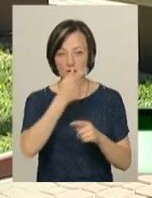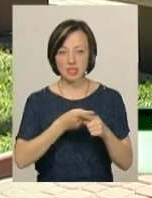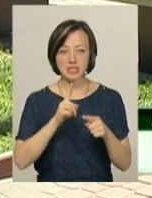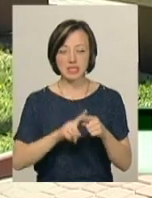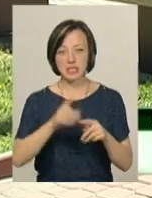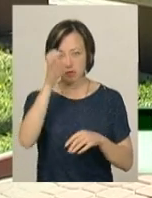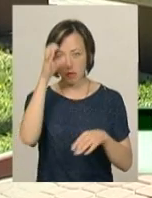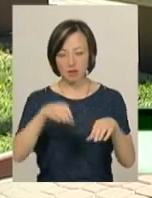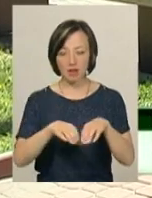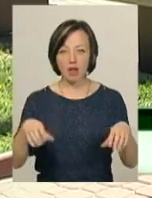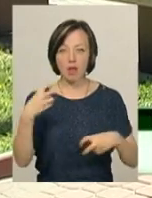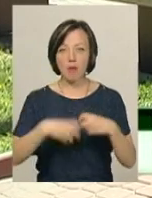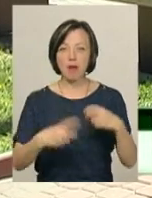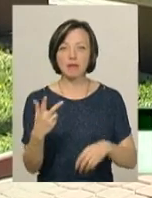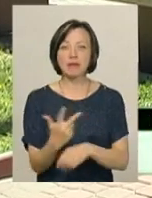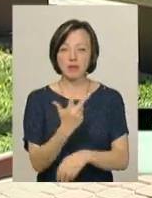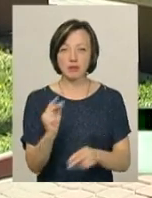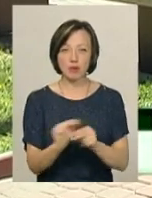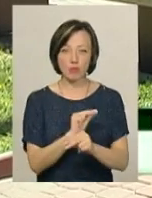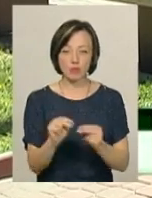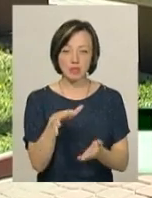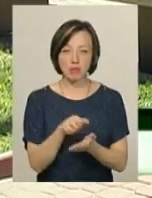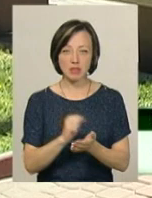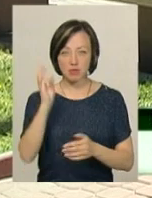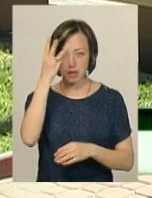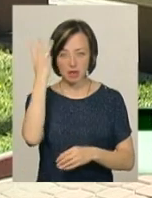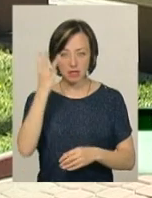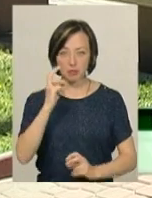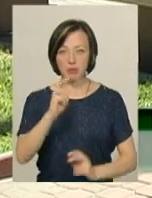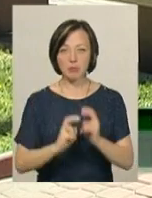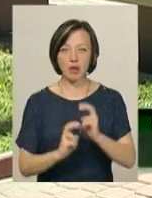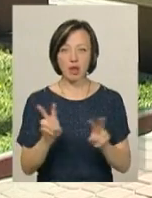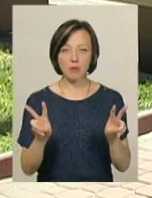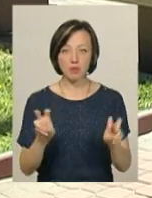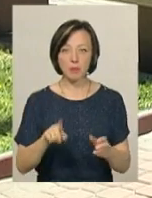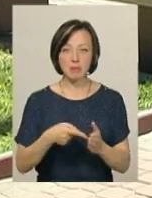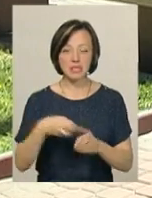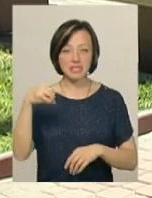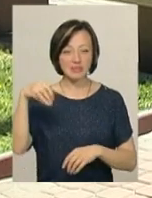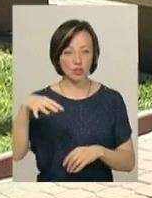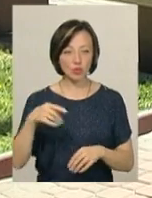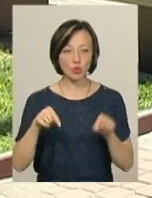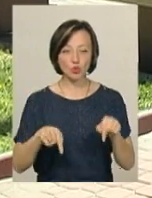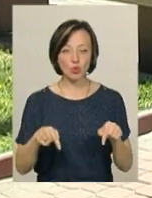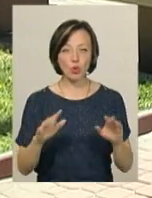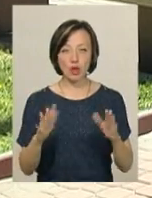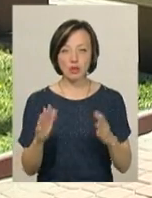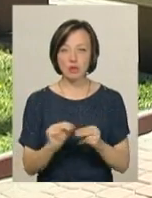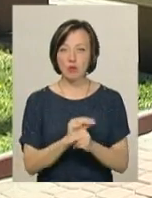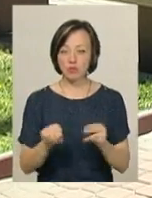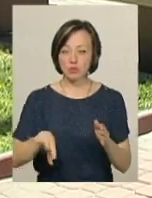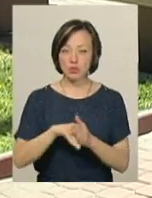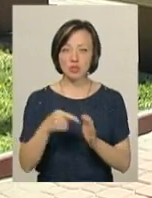ці смарт-лавки ламали тричі. Їх ремонтом займається Хмельницьке комунальне підприємство «Міськсвітло». Цього разу ремонт